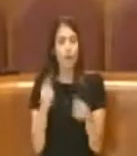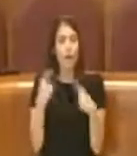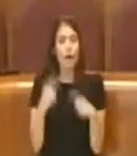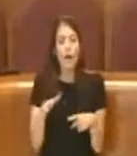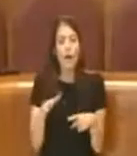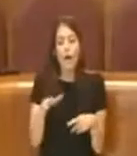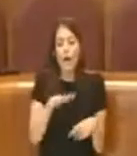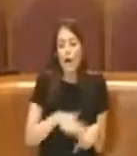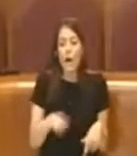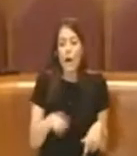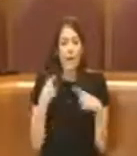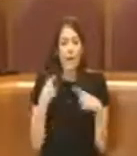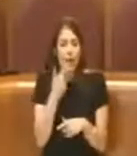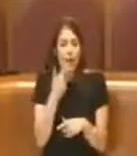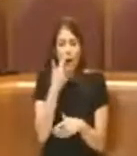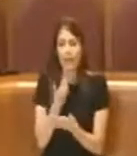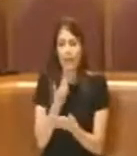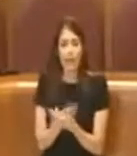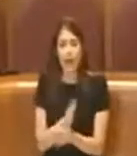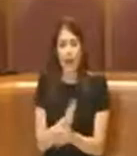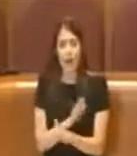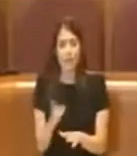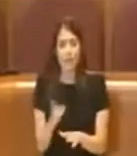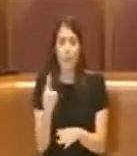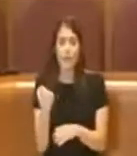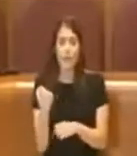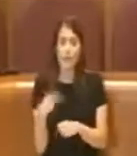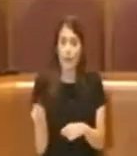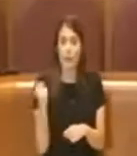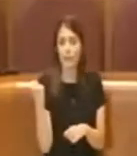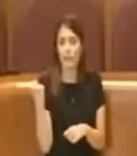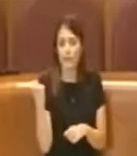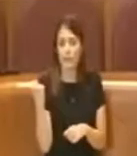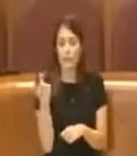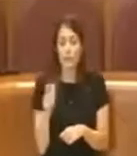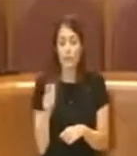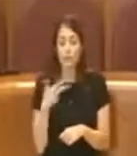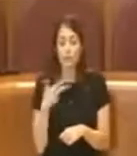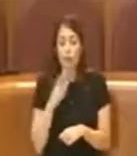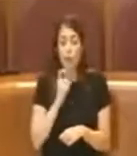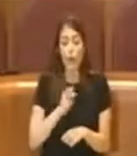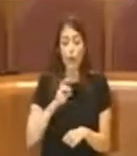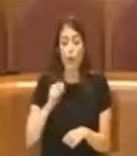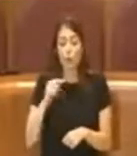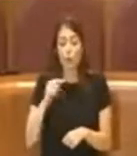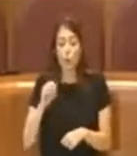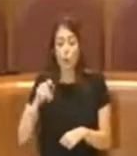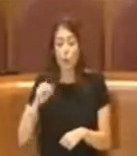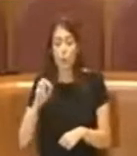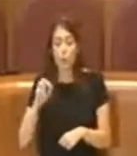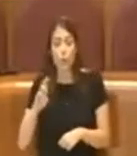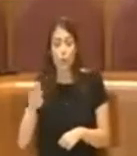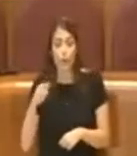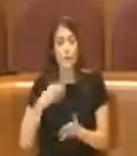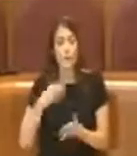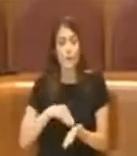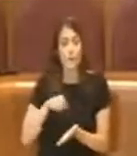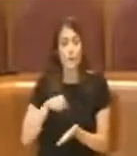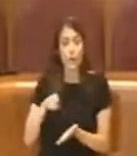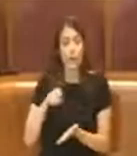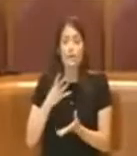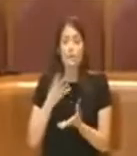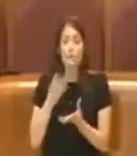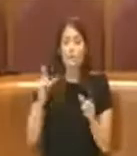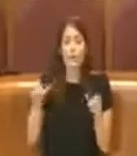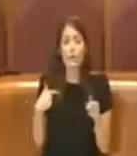è una sezione adatta alla resistenza perché c'è questo Guido Rattoppatore presente dove la gente mette i